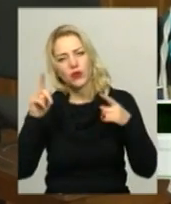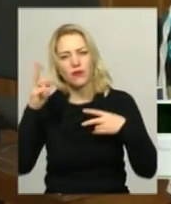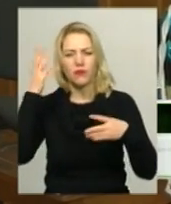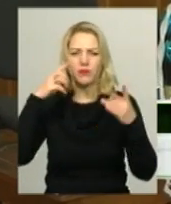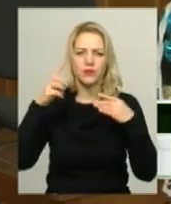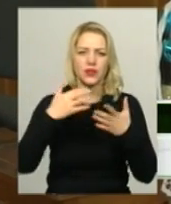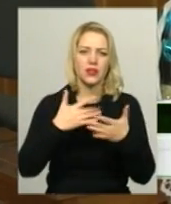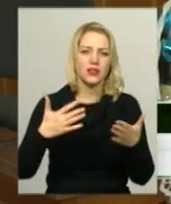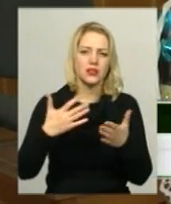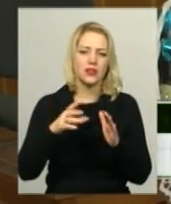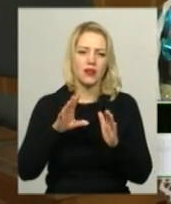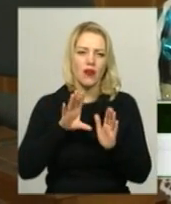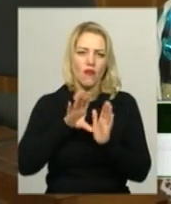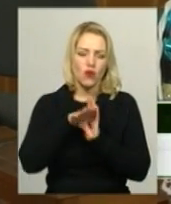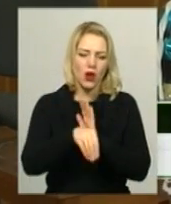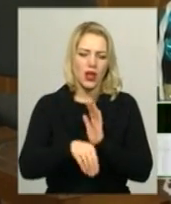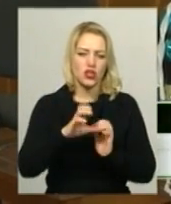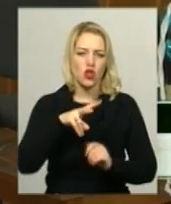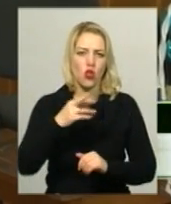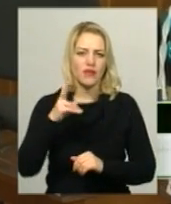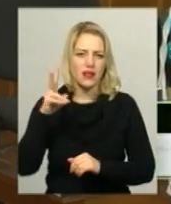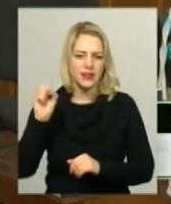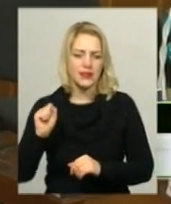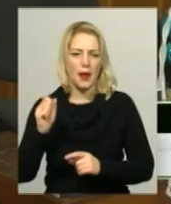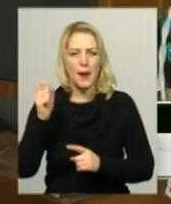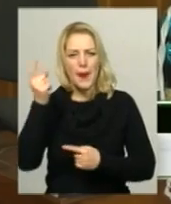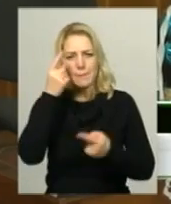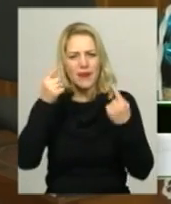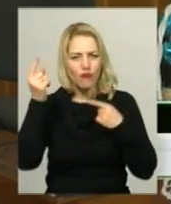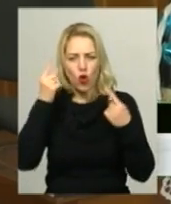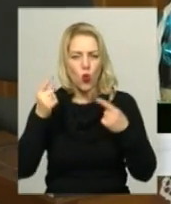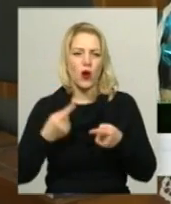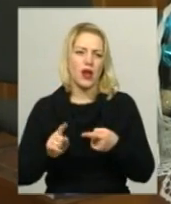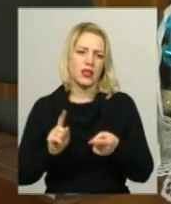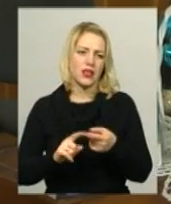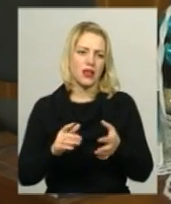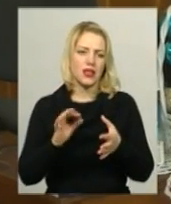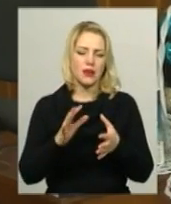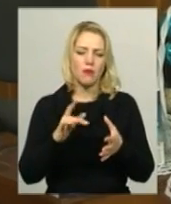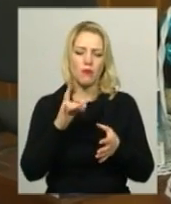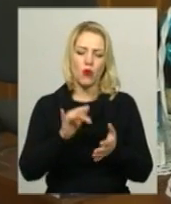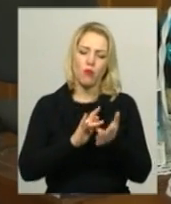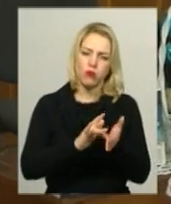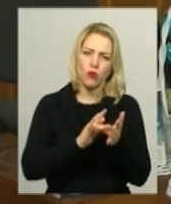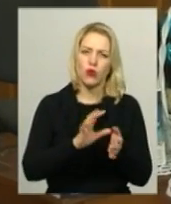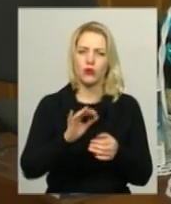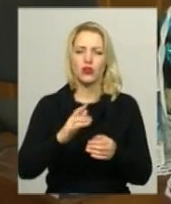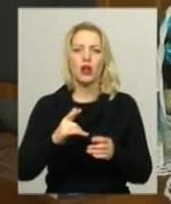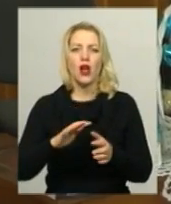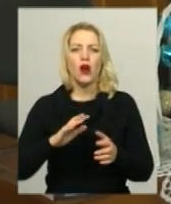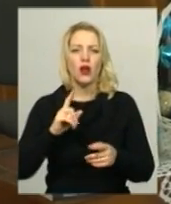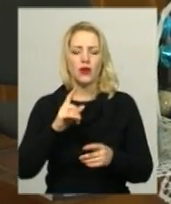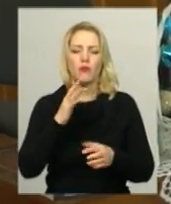елементами украплення слов'янської міфології, про подорожі у часі і просторі, про любов, яка не